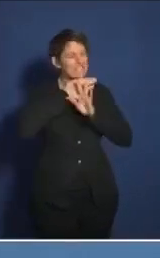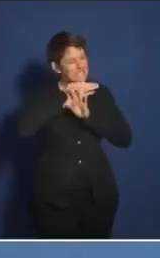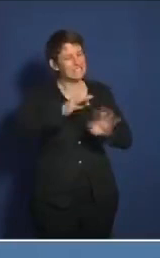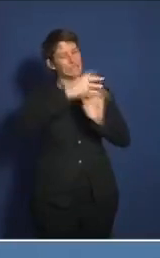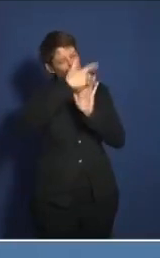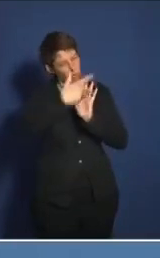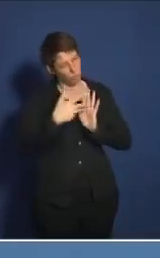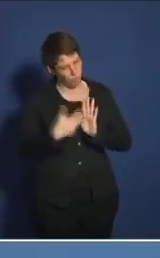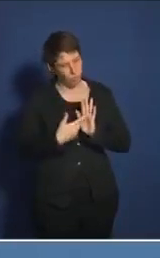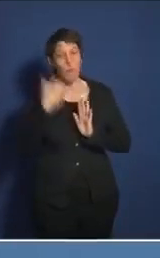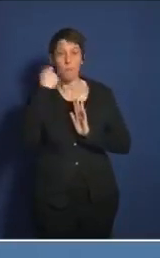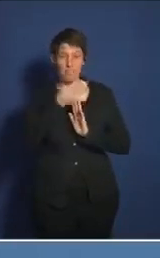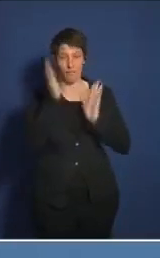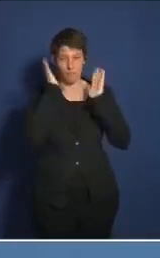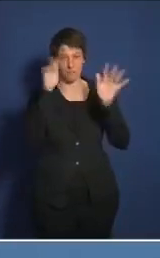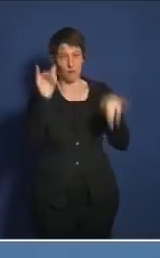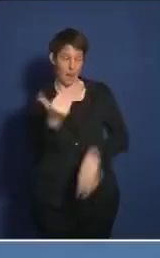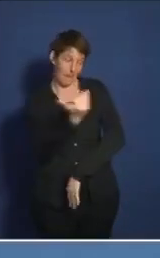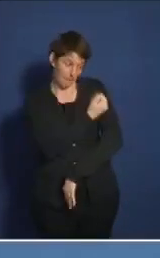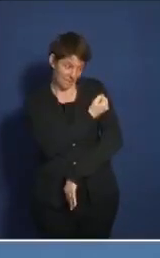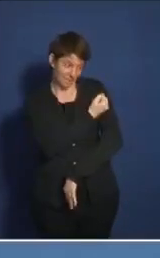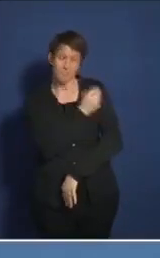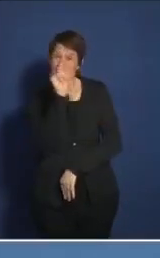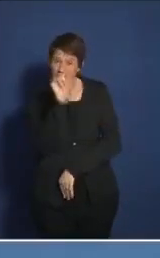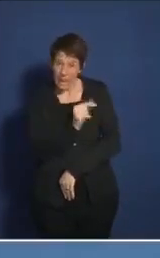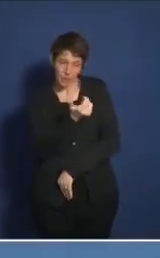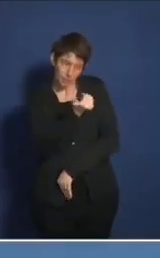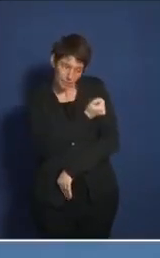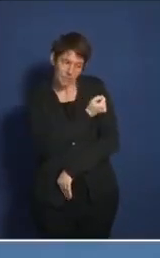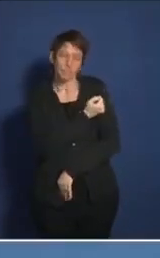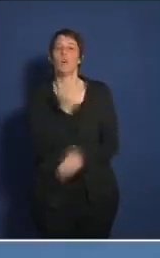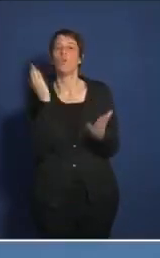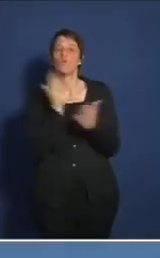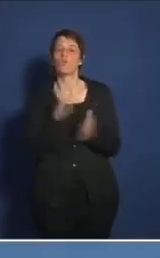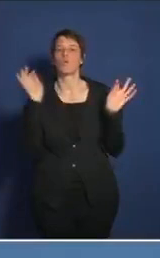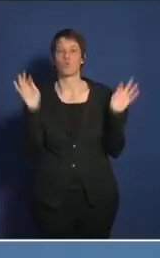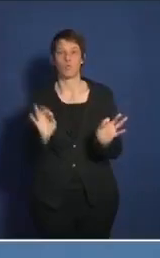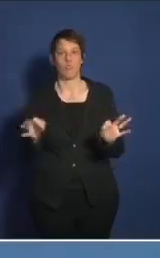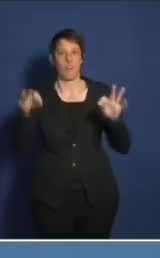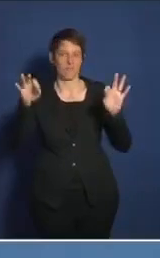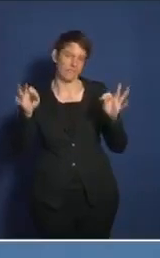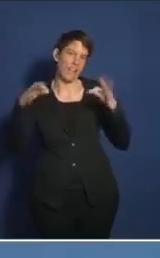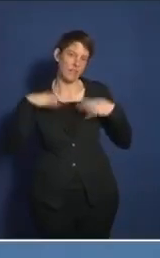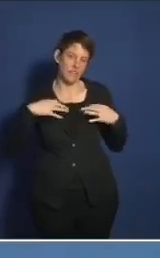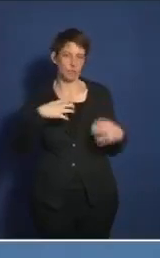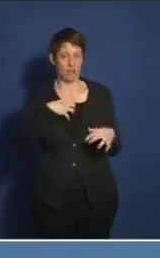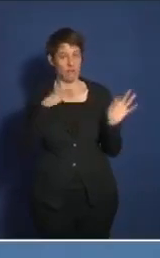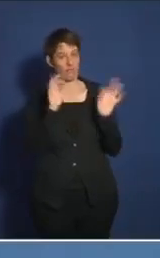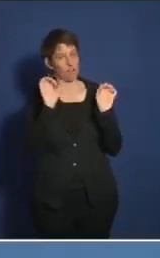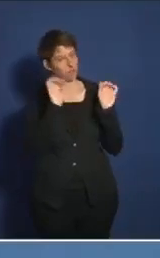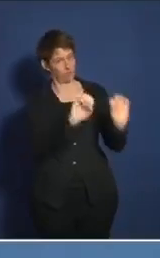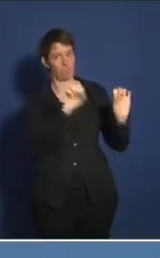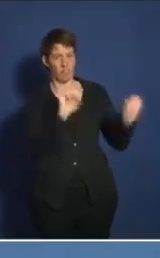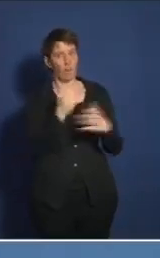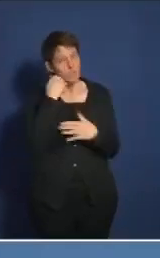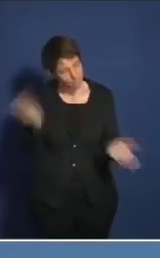Vertrauen? Ein kleiner Pieks schützt vor einer gefährlichen Infektionskrankheit. Ich kann hier nur dazu aufrufen, sich